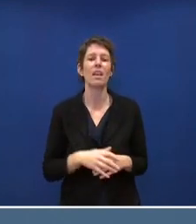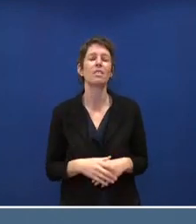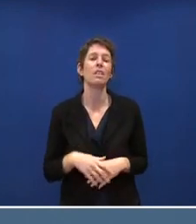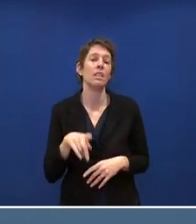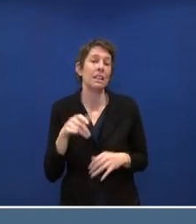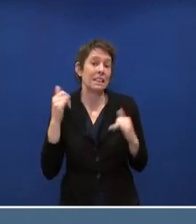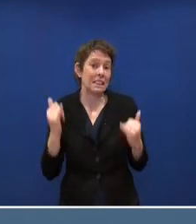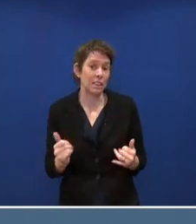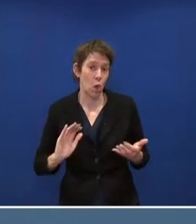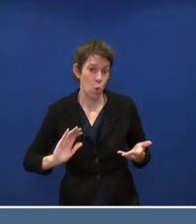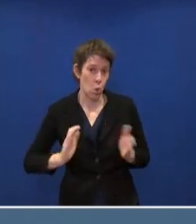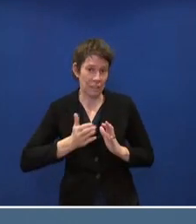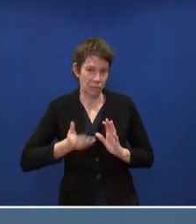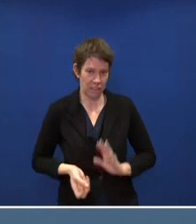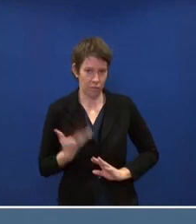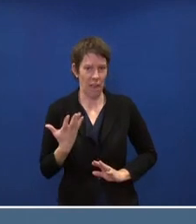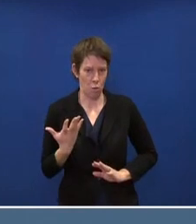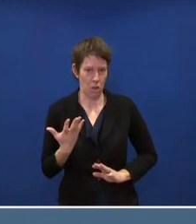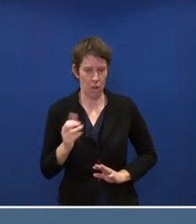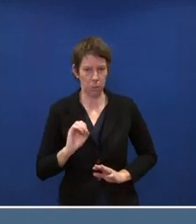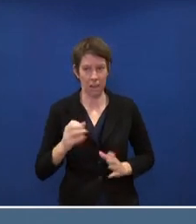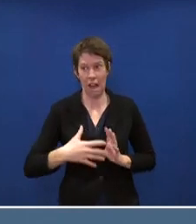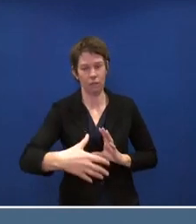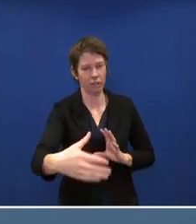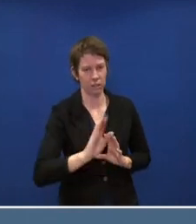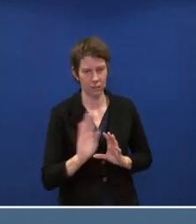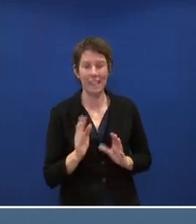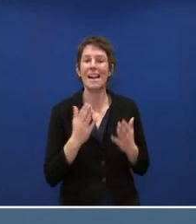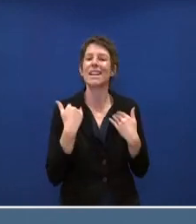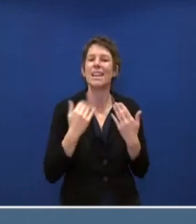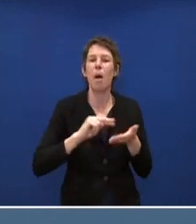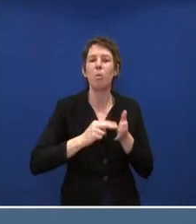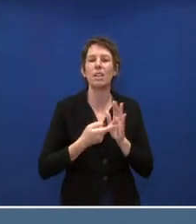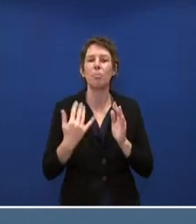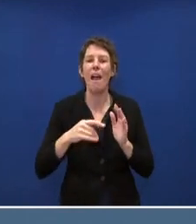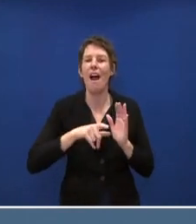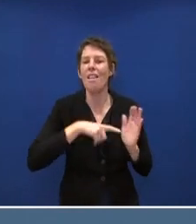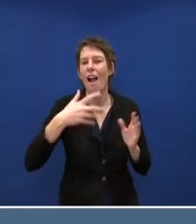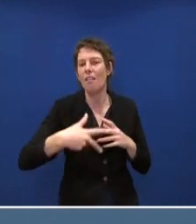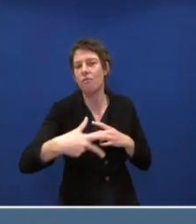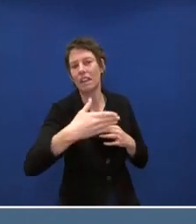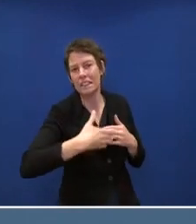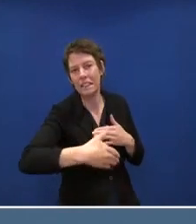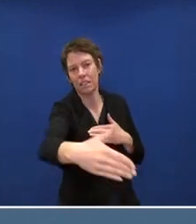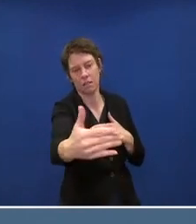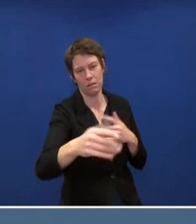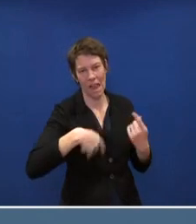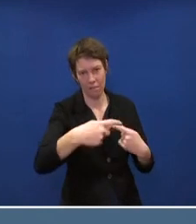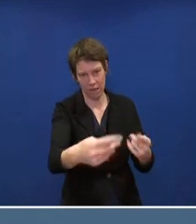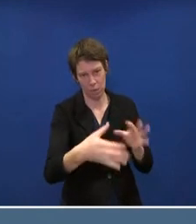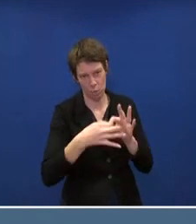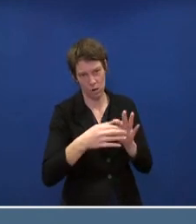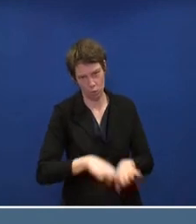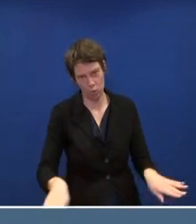sich ja nur um ein sehr kurzfristiges Phänomen. Unsere Klimapolitik ist auf langfristige Entwicklungen ausgerichtet. Und